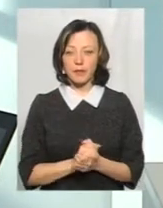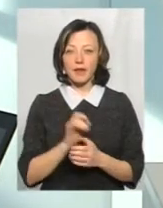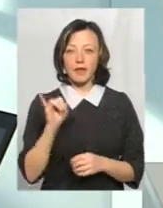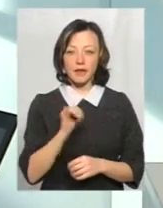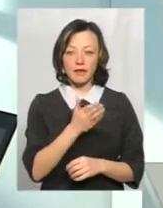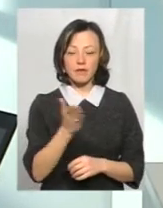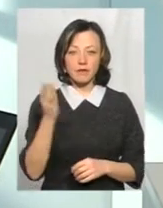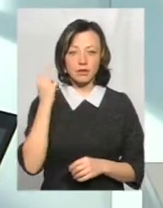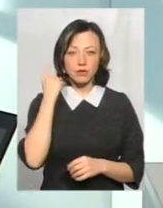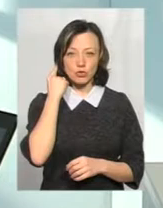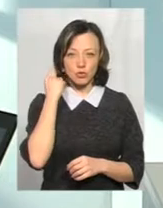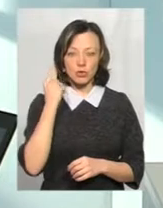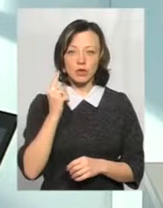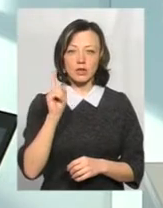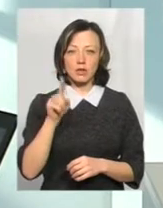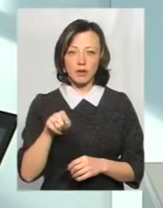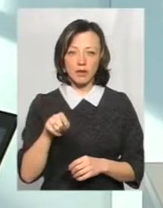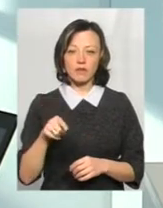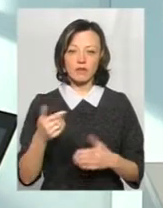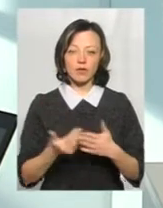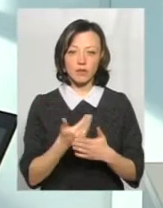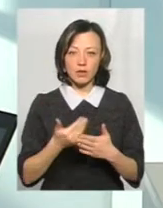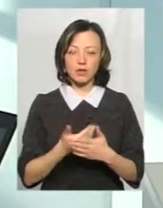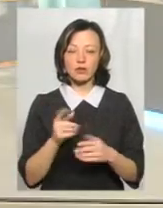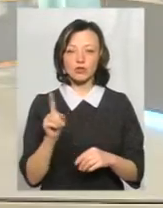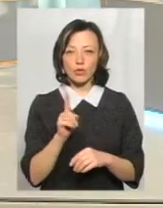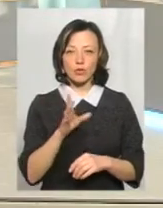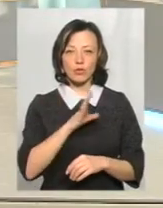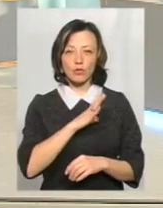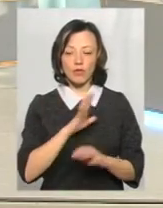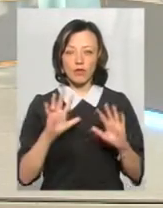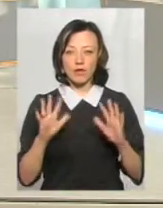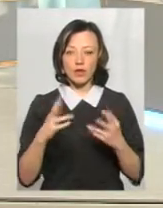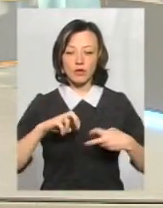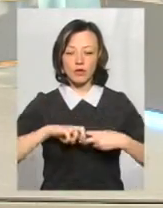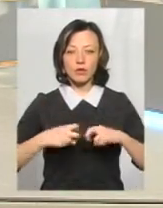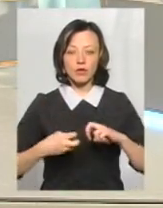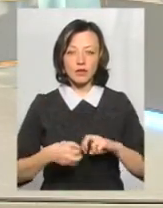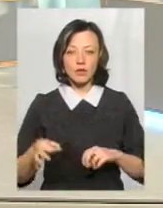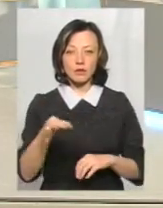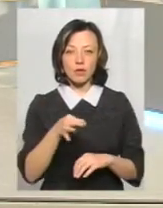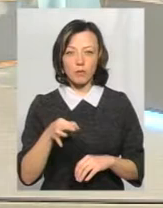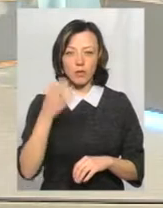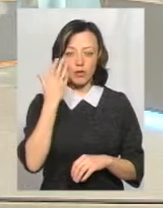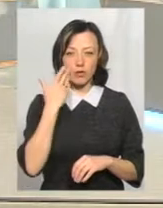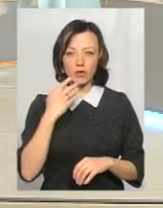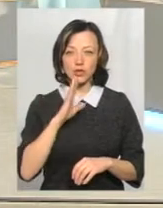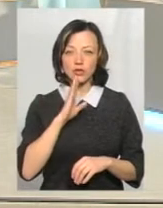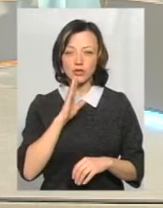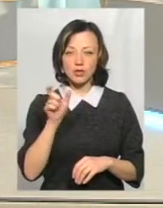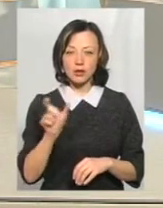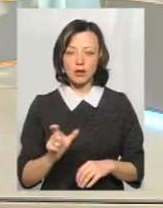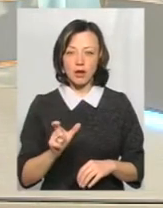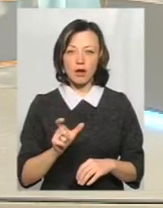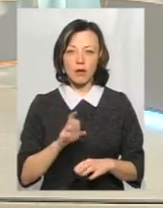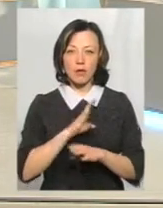ви чули навіть в новинах, що був такий випадок в Івано-Франківській області, коли жінка померла